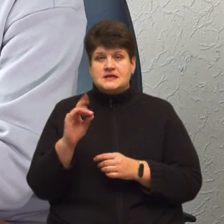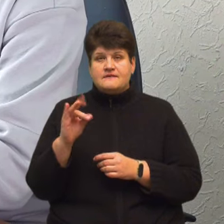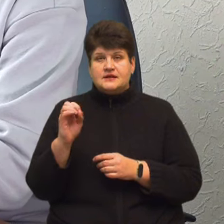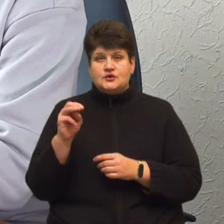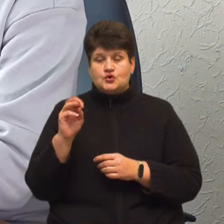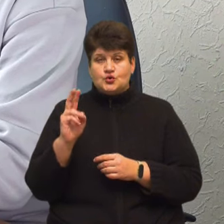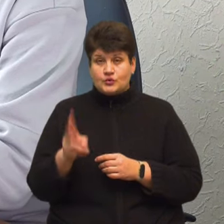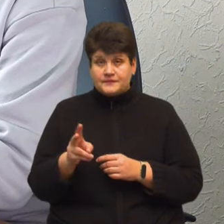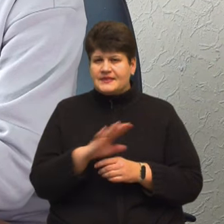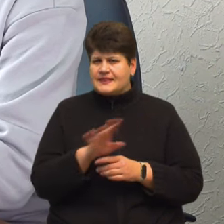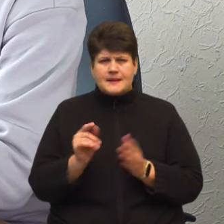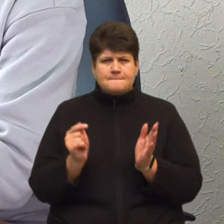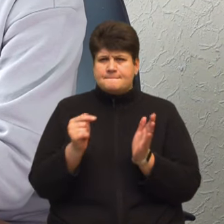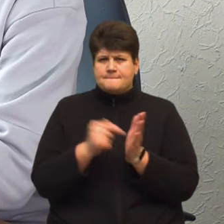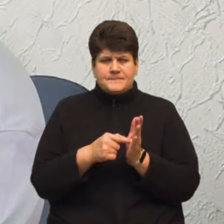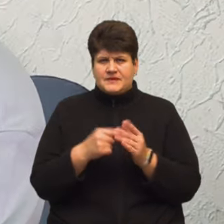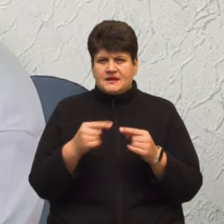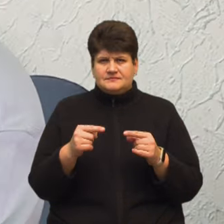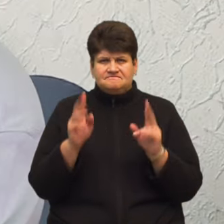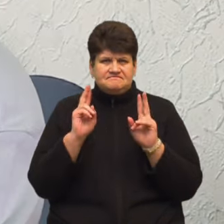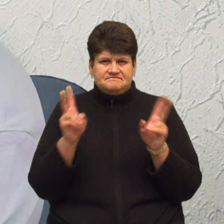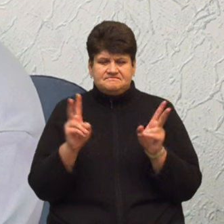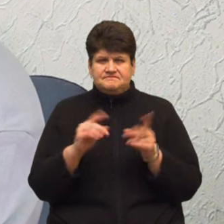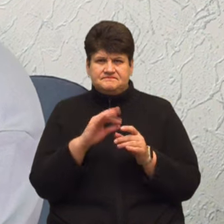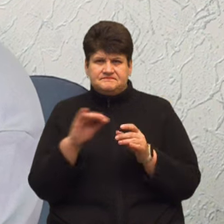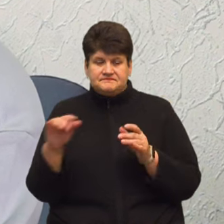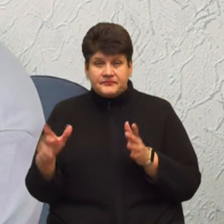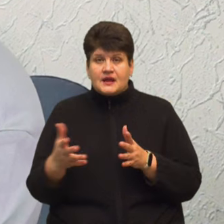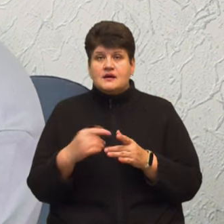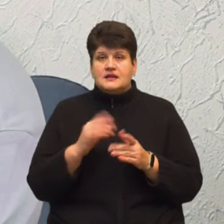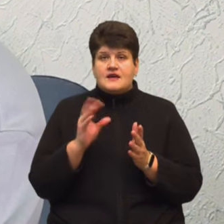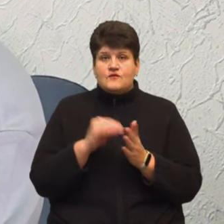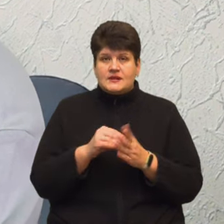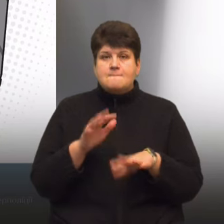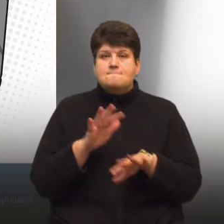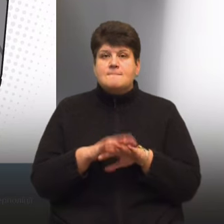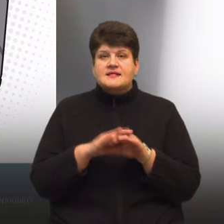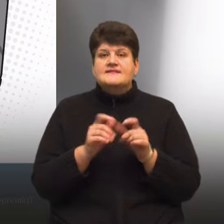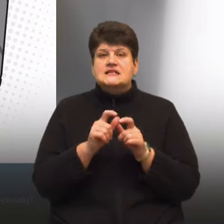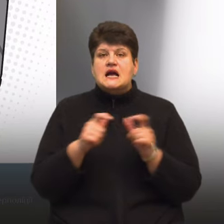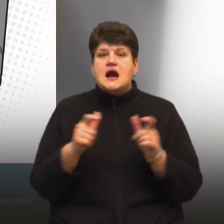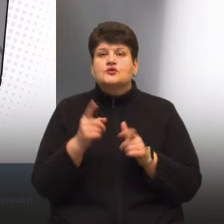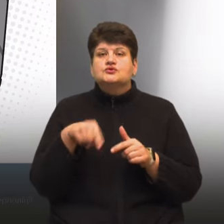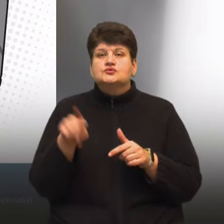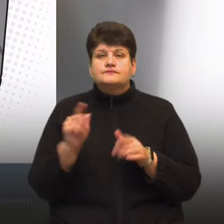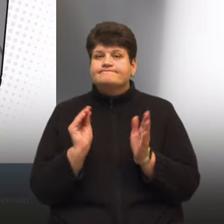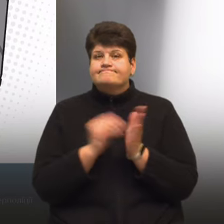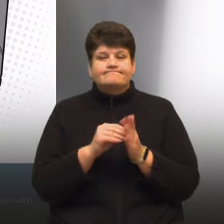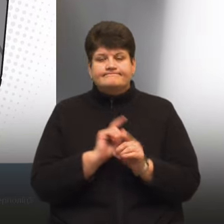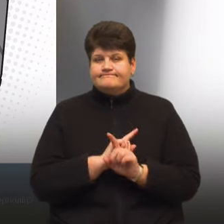Не переходьте по сумнівних посиланнях, не вводьте реквізити банківською своєю карточки, купляйте на